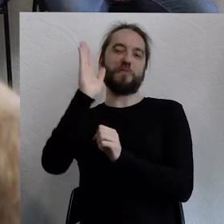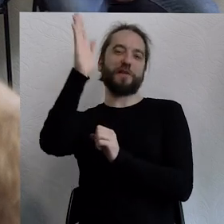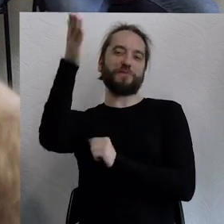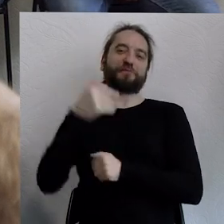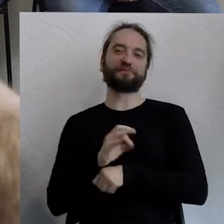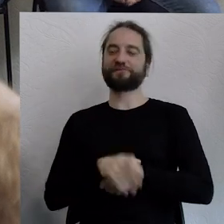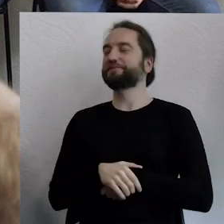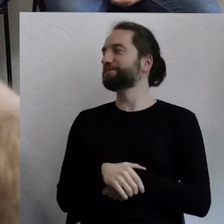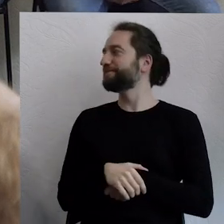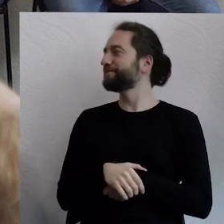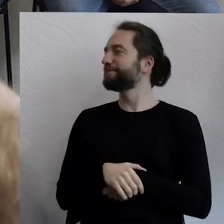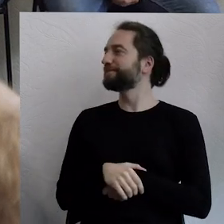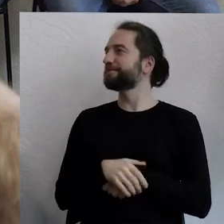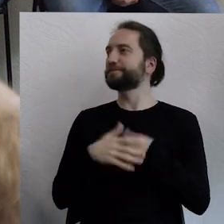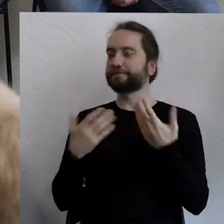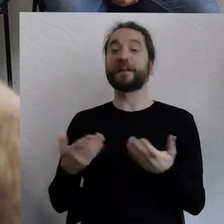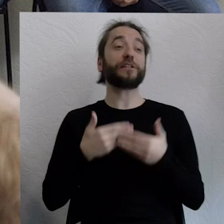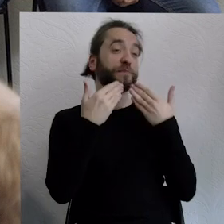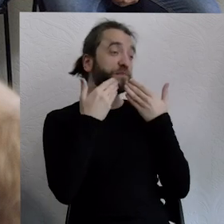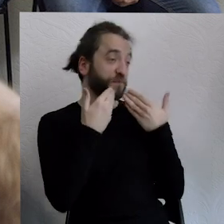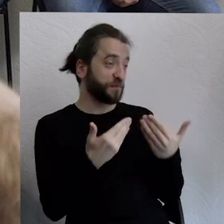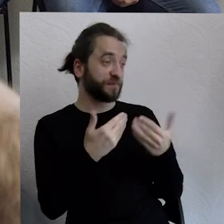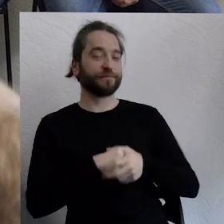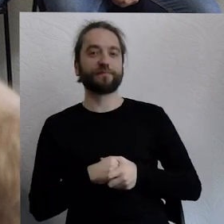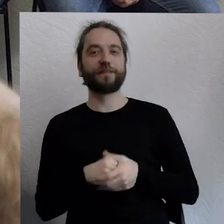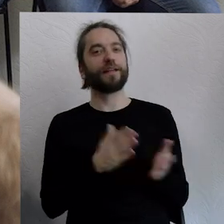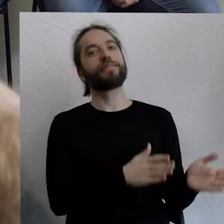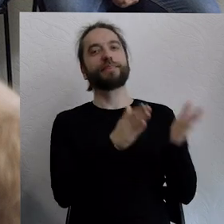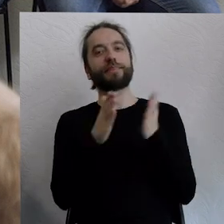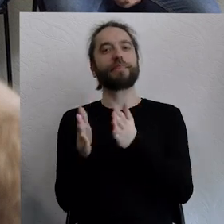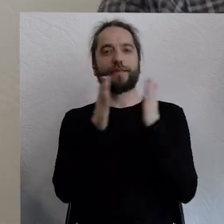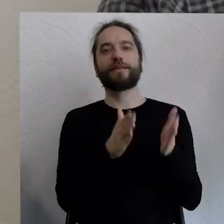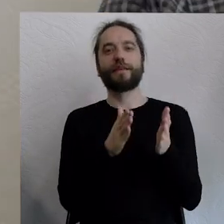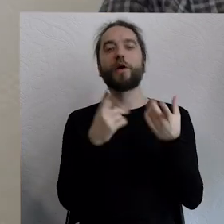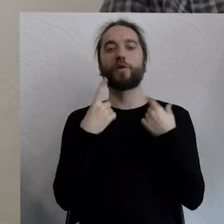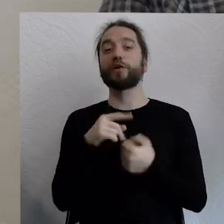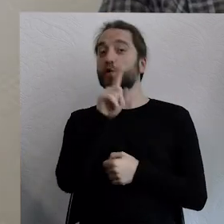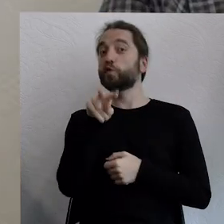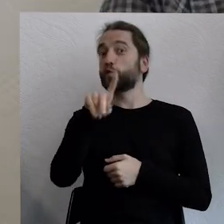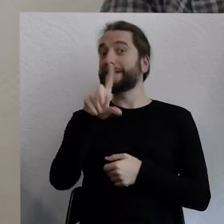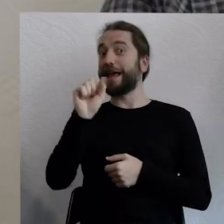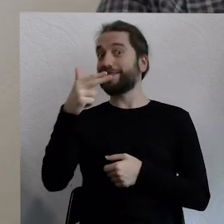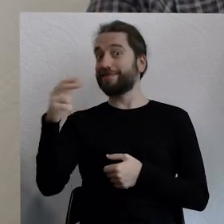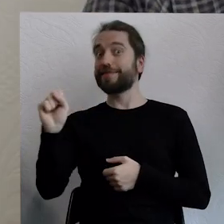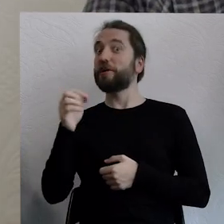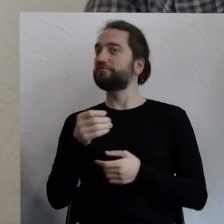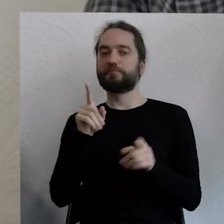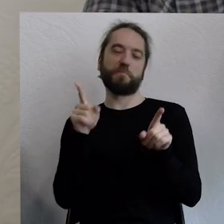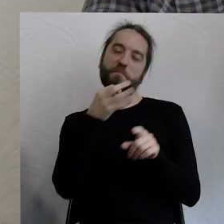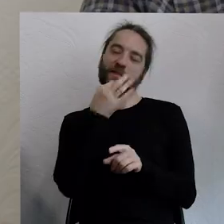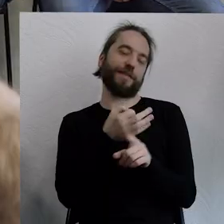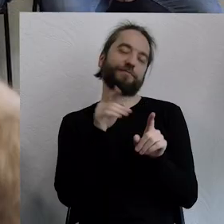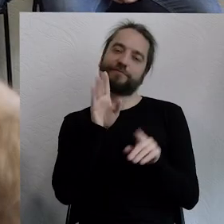No dobra. To dziękuję Ci bardzo i poproszę Zuzanny, Ciebie też o to samo pytanie.